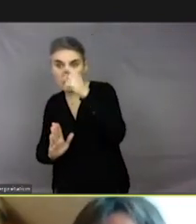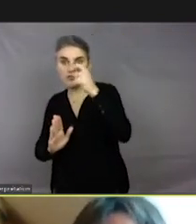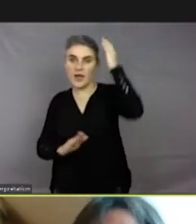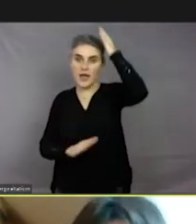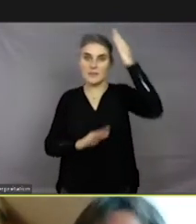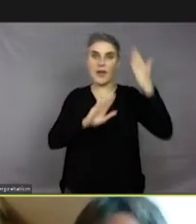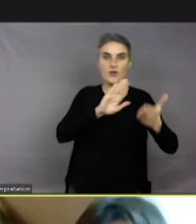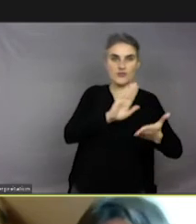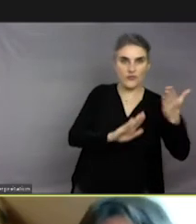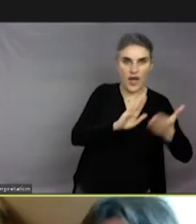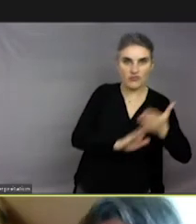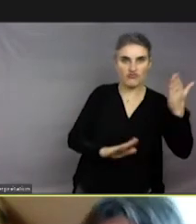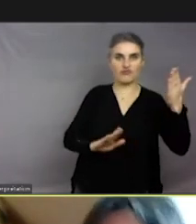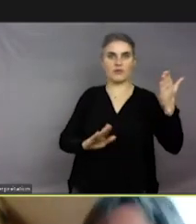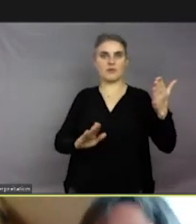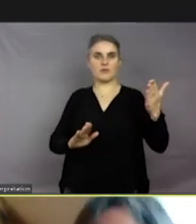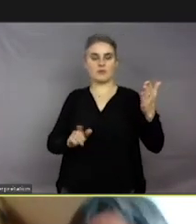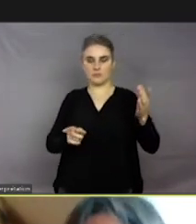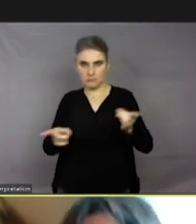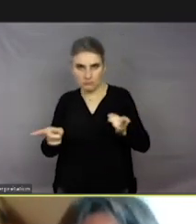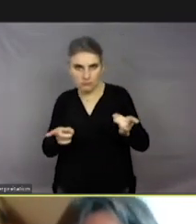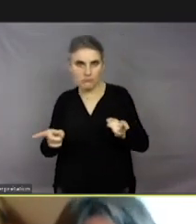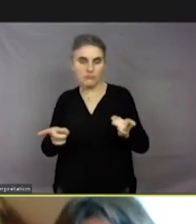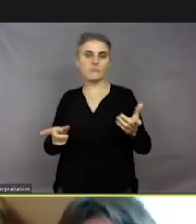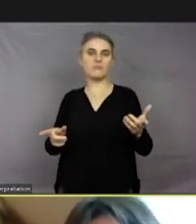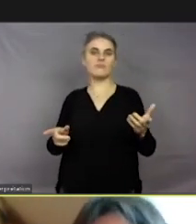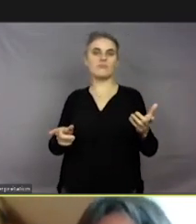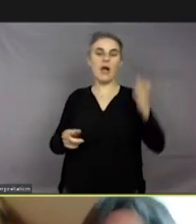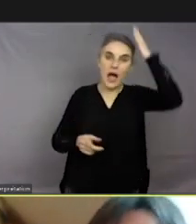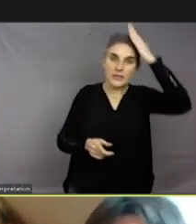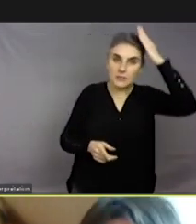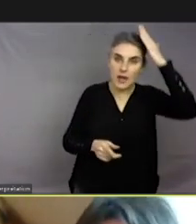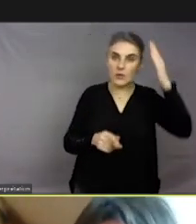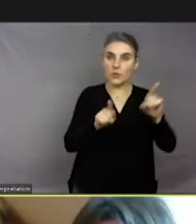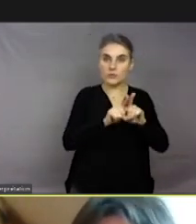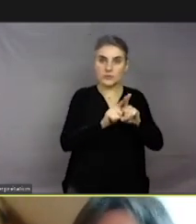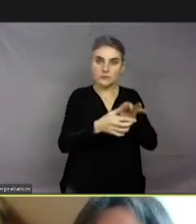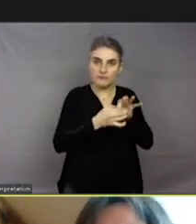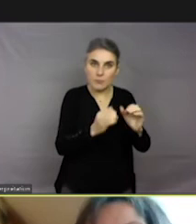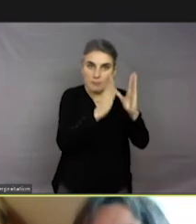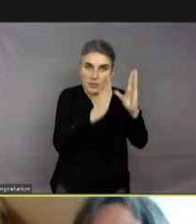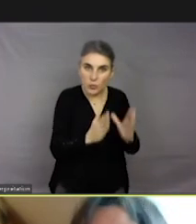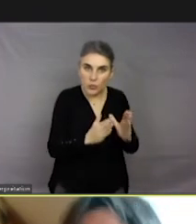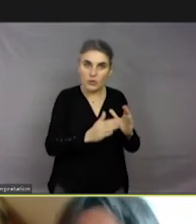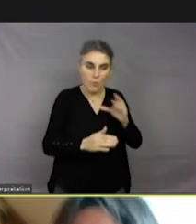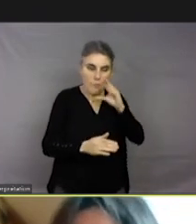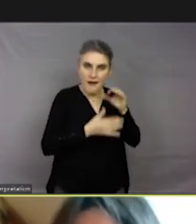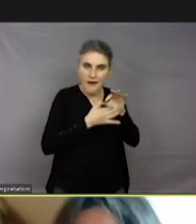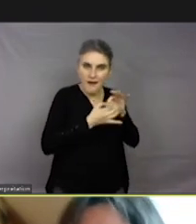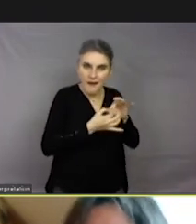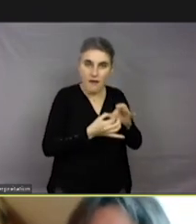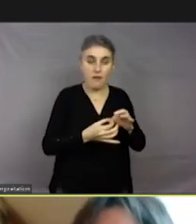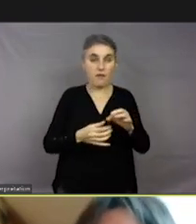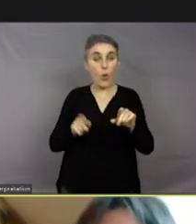j'adore, voilà, l'animal dit d'élevage, l'animal sauvage, l'animal domestique, certains